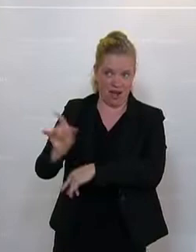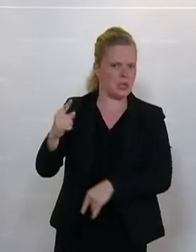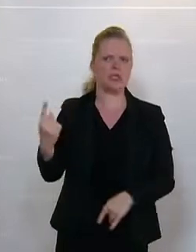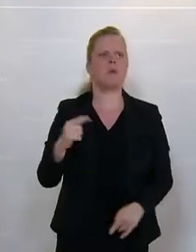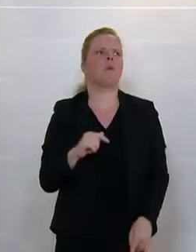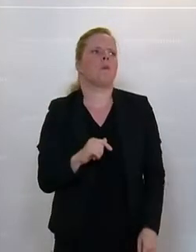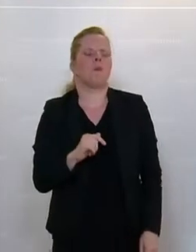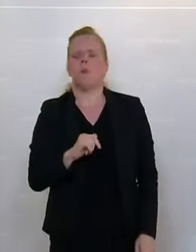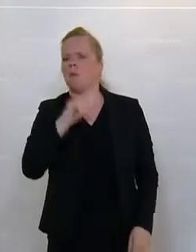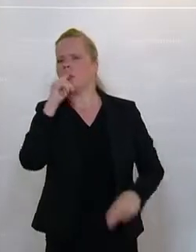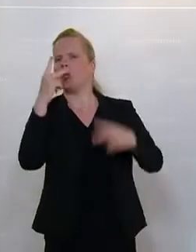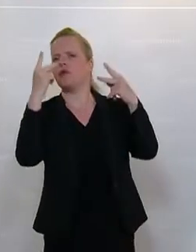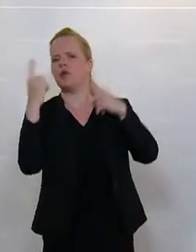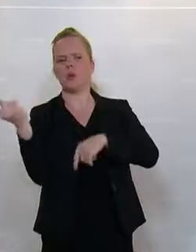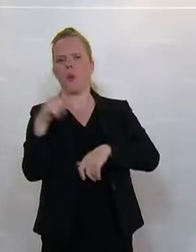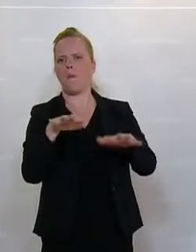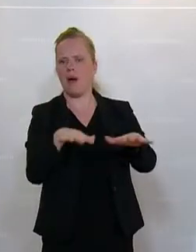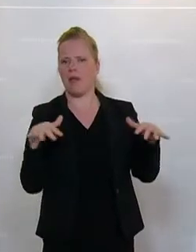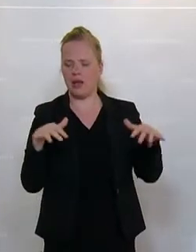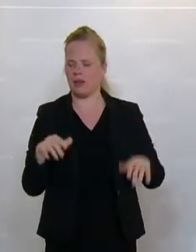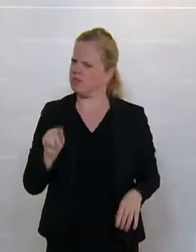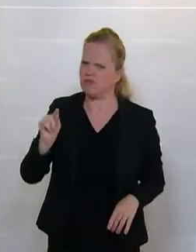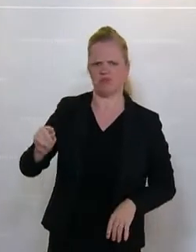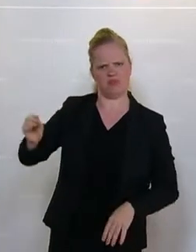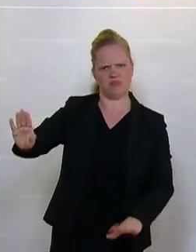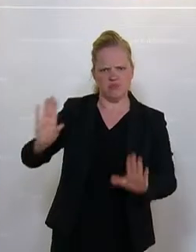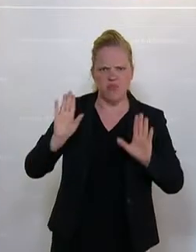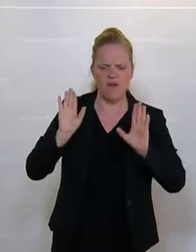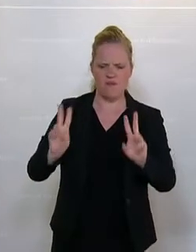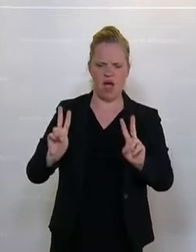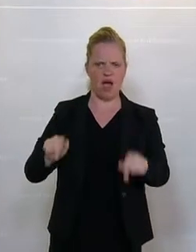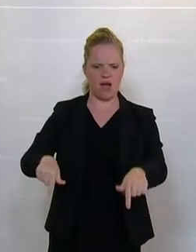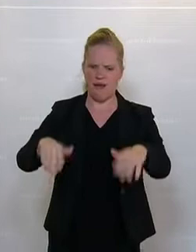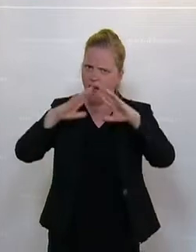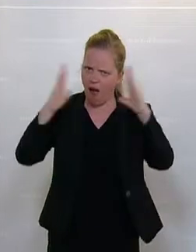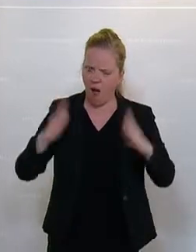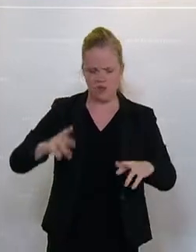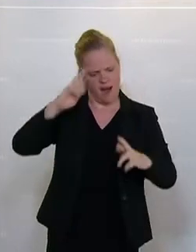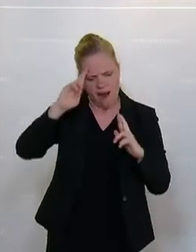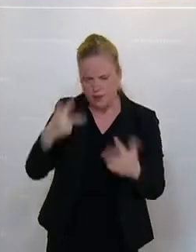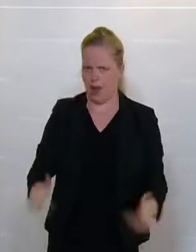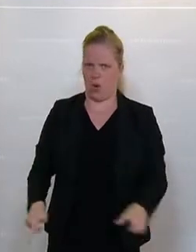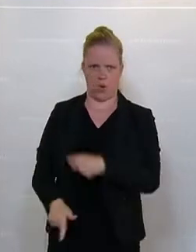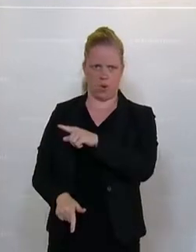wert findet, dazu ins Parlament zu kommen, und so ist es unglaublich respektlos gegenüber diesem Haus, geschätzte Damen und Herren.